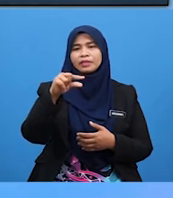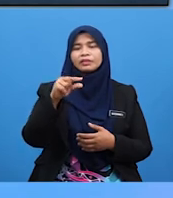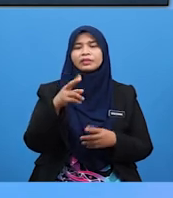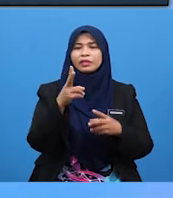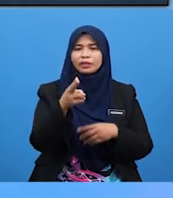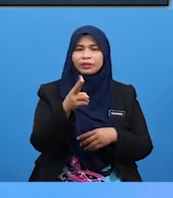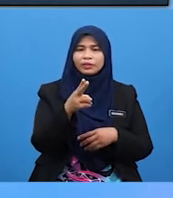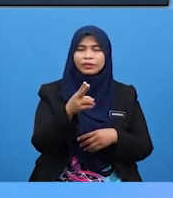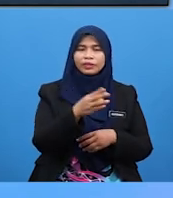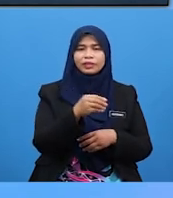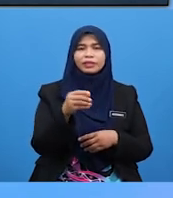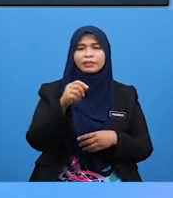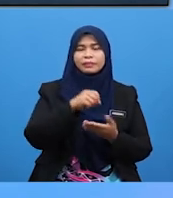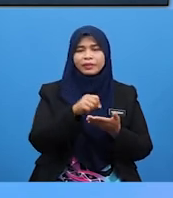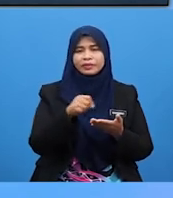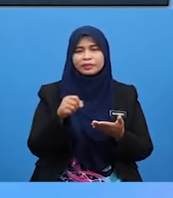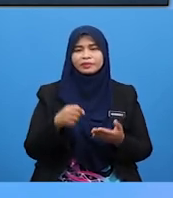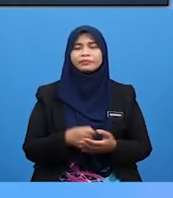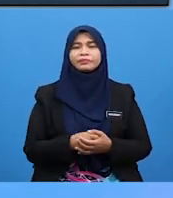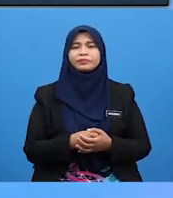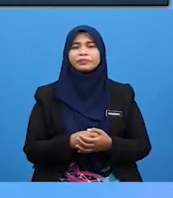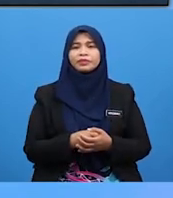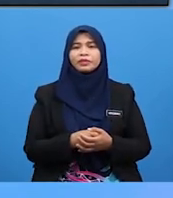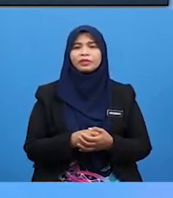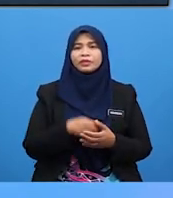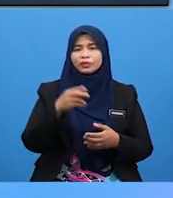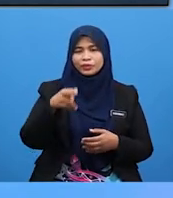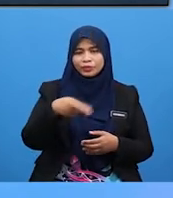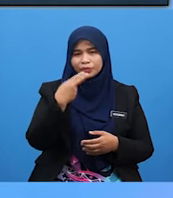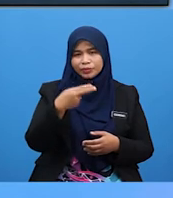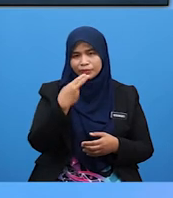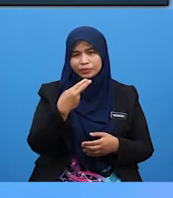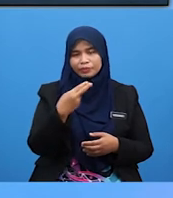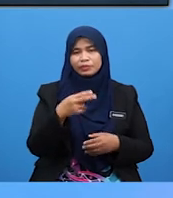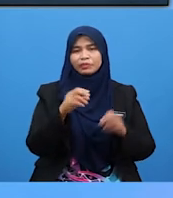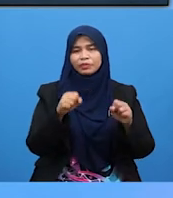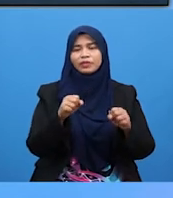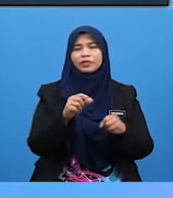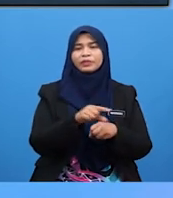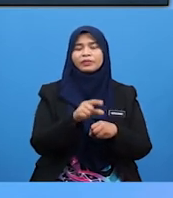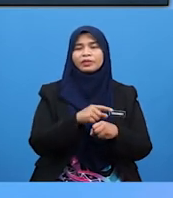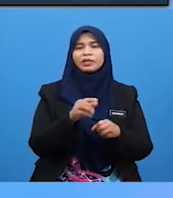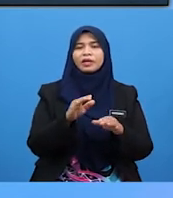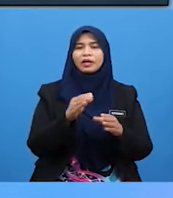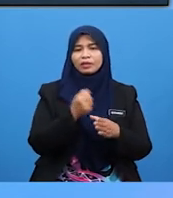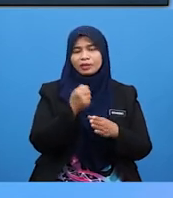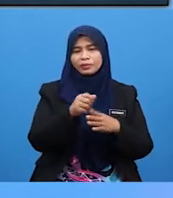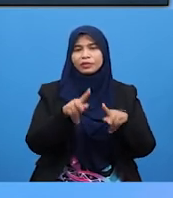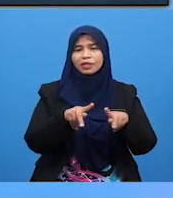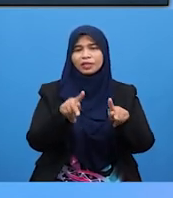Boleh Menggunakan Penyangkut Baju Plastik Sudu Atau Kayu Chopstick